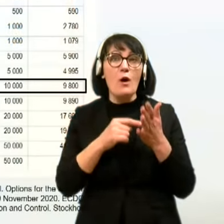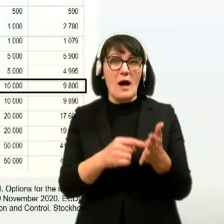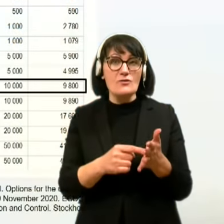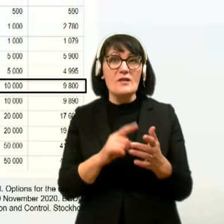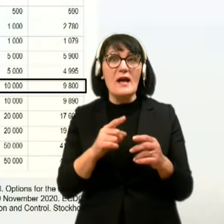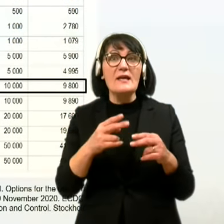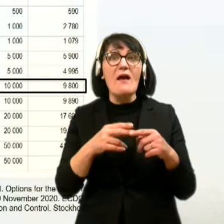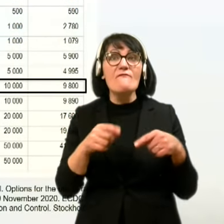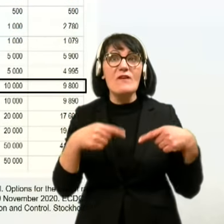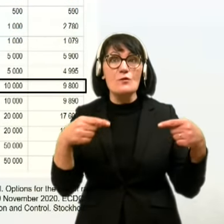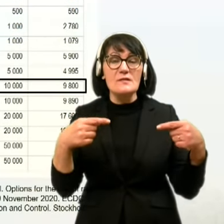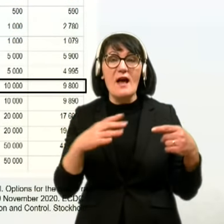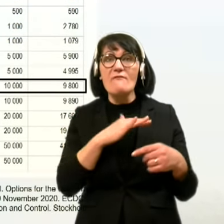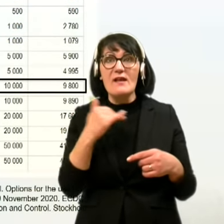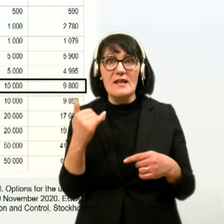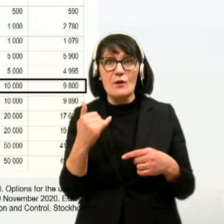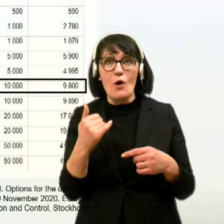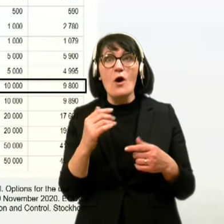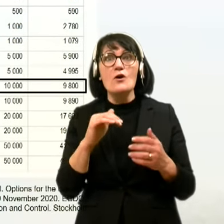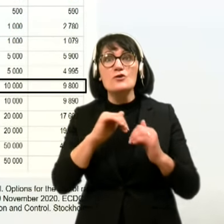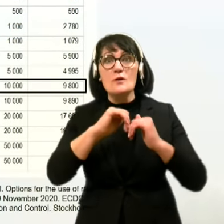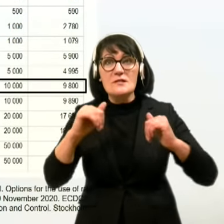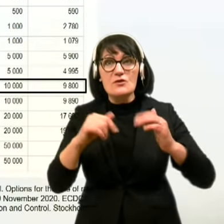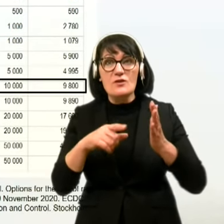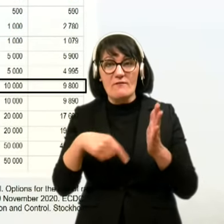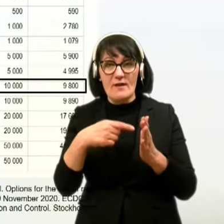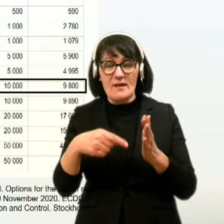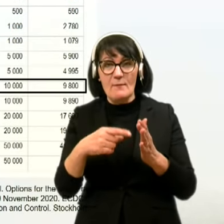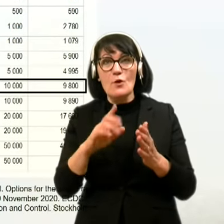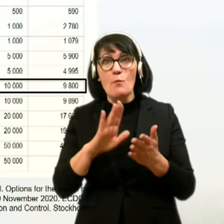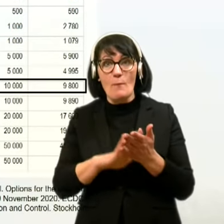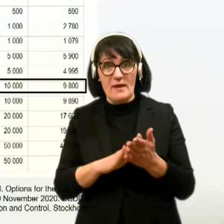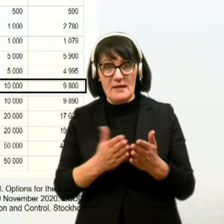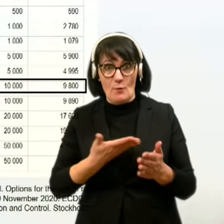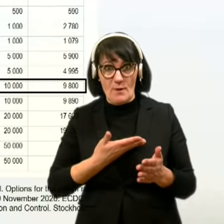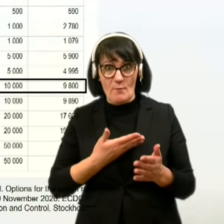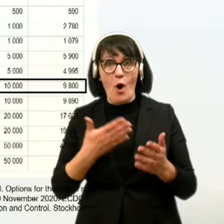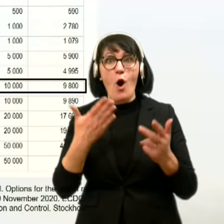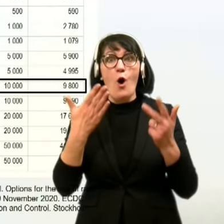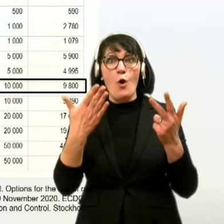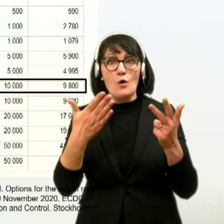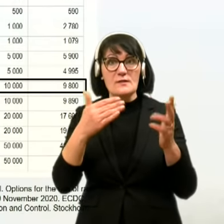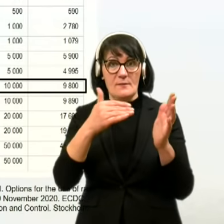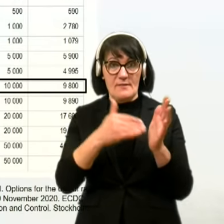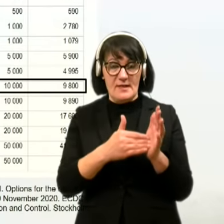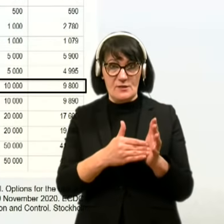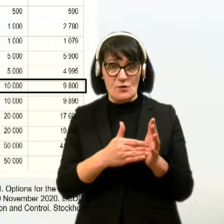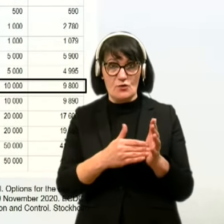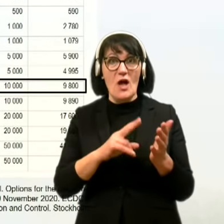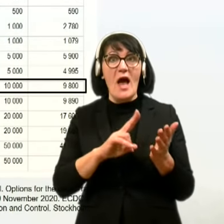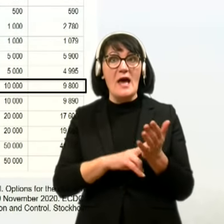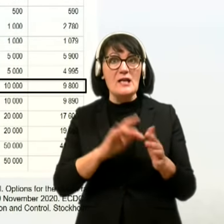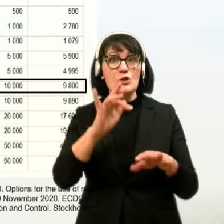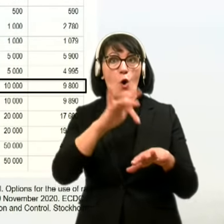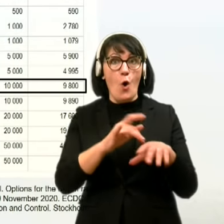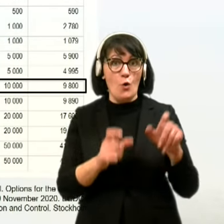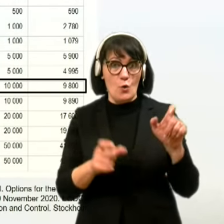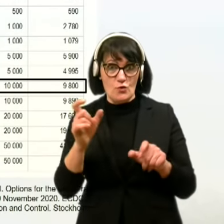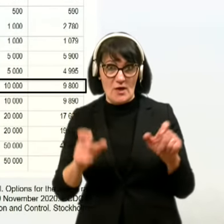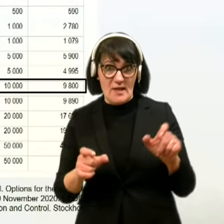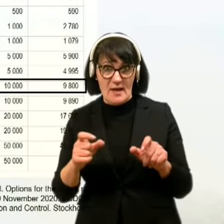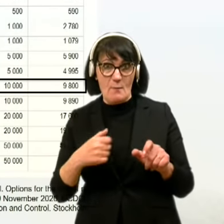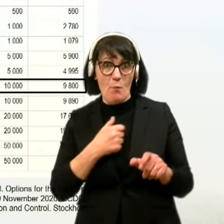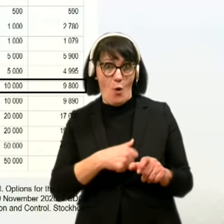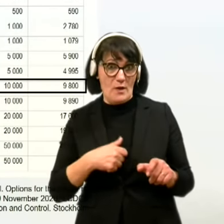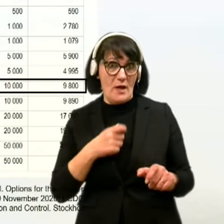Rečeno še z apsolutnimi številkami, to pomeni, da dobimo osem tisoč res okuženih imbolnih oseb,